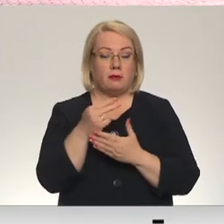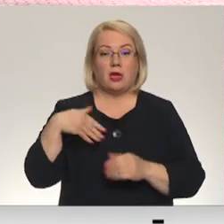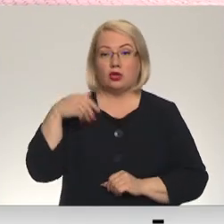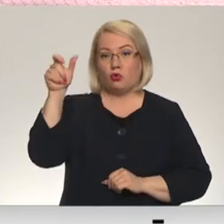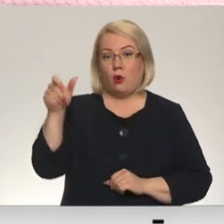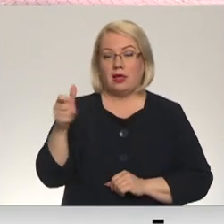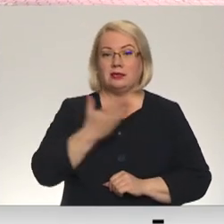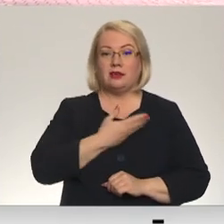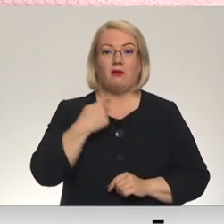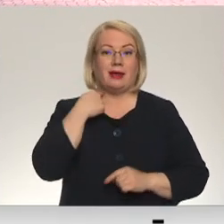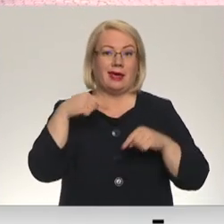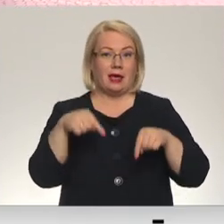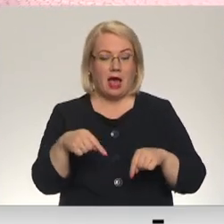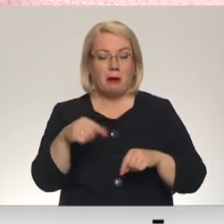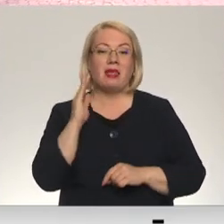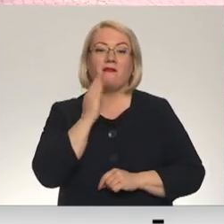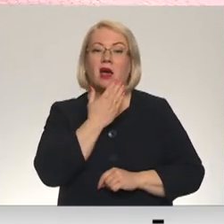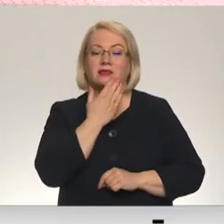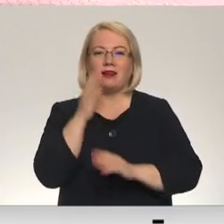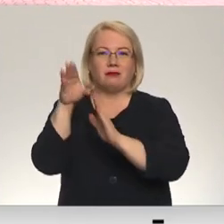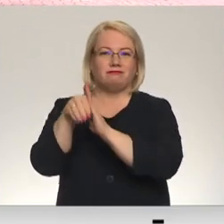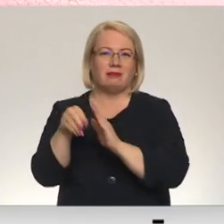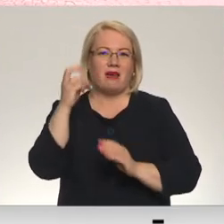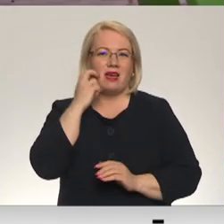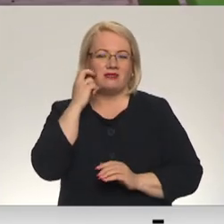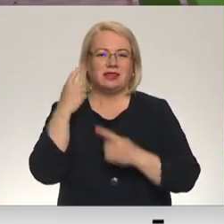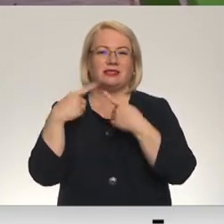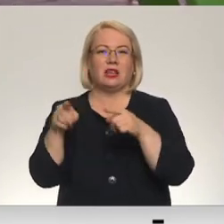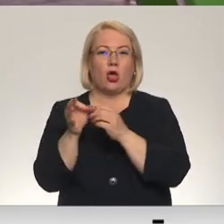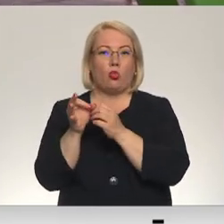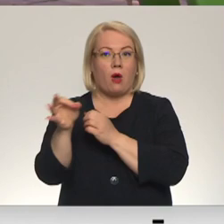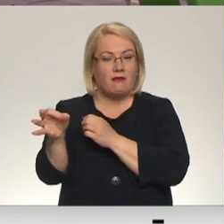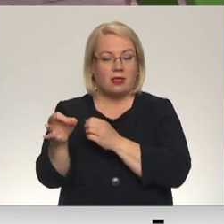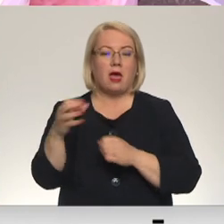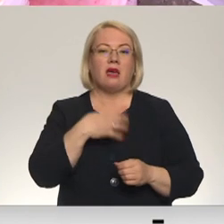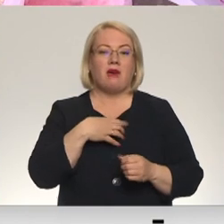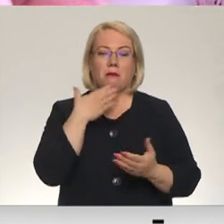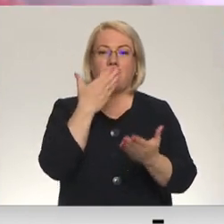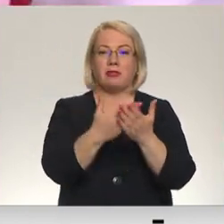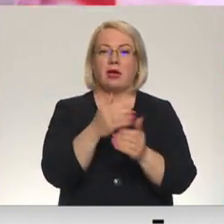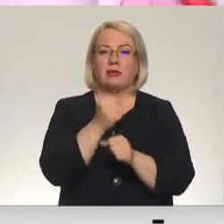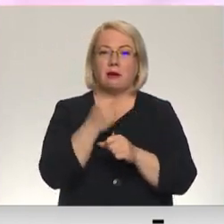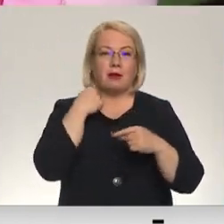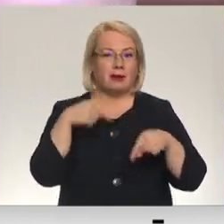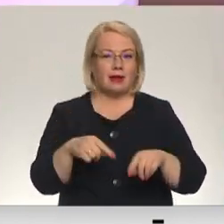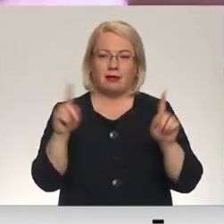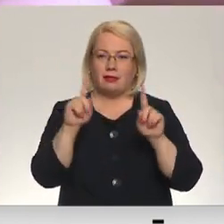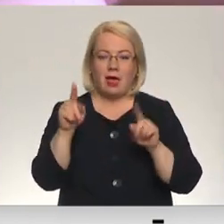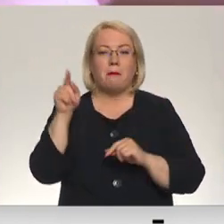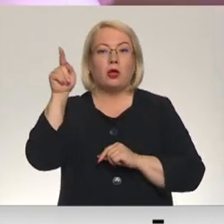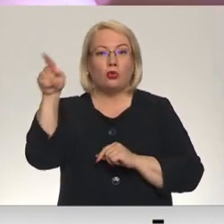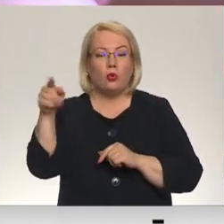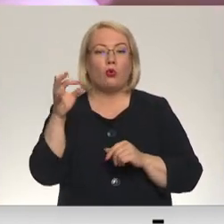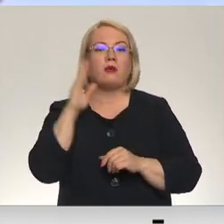piemēram Rīgā, bet vasaru pavada pie vecvecākiem kādā citā novadā, tad jāpiesakās darbam nevis Rīgā, bet tur, kur